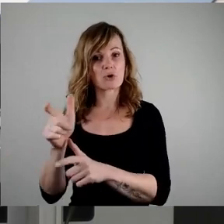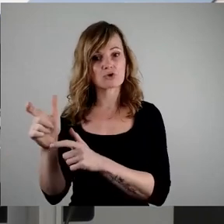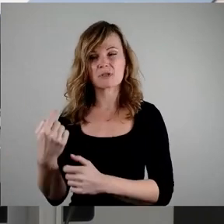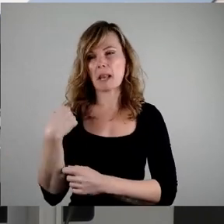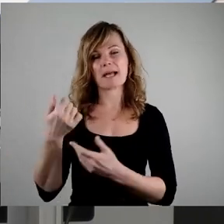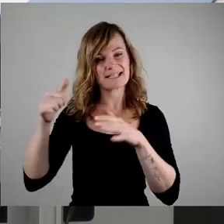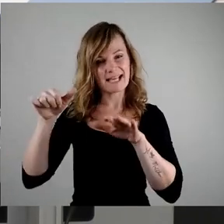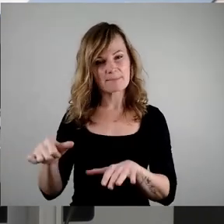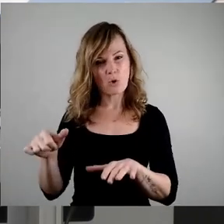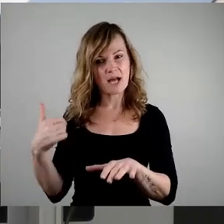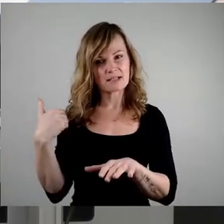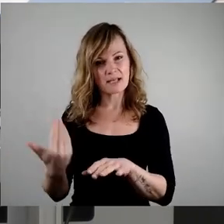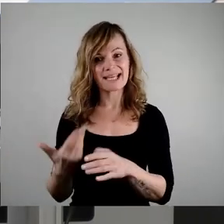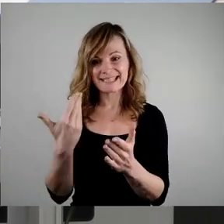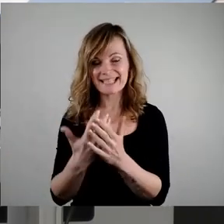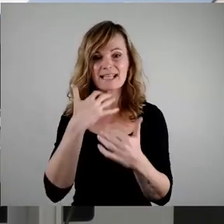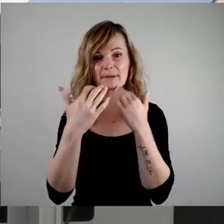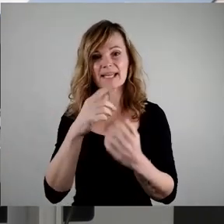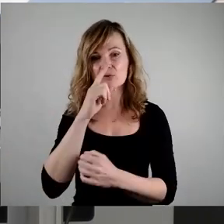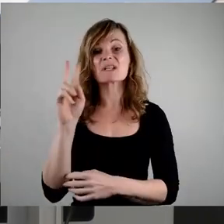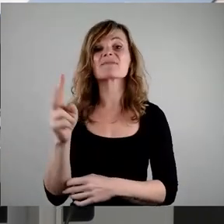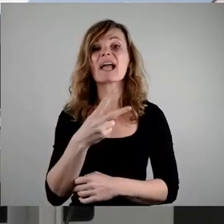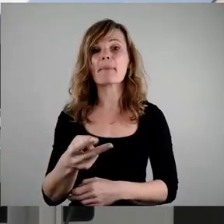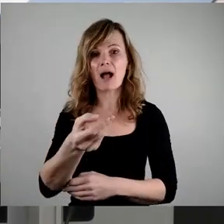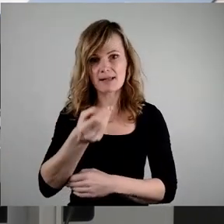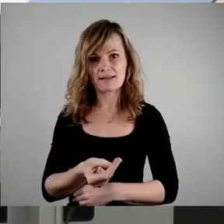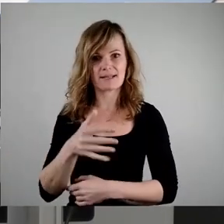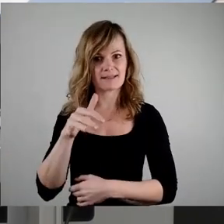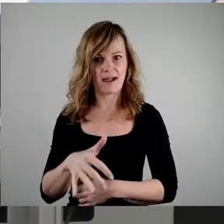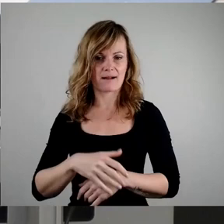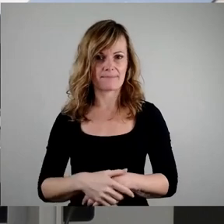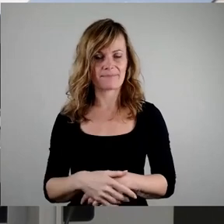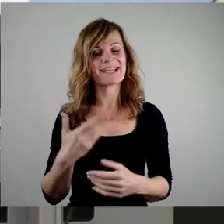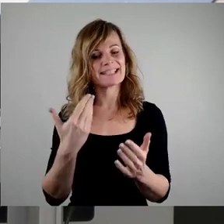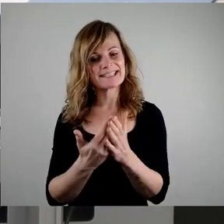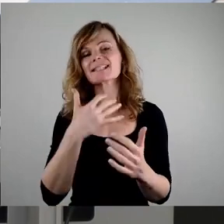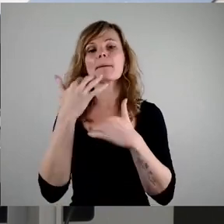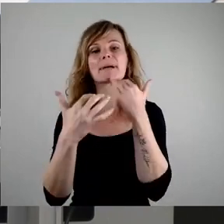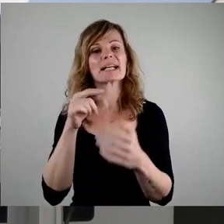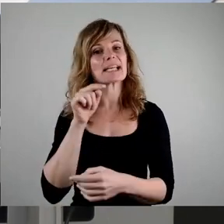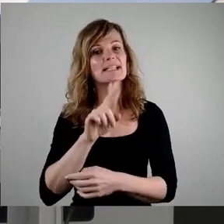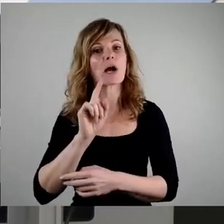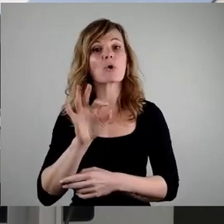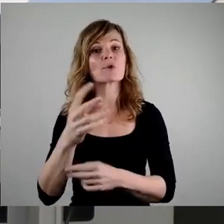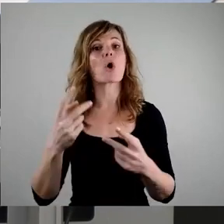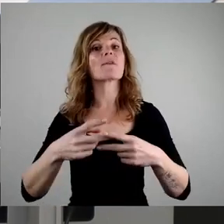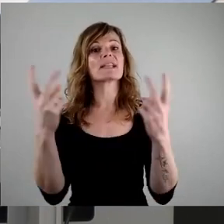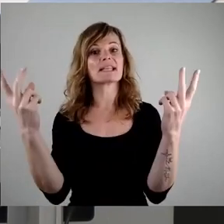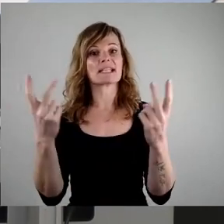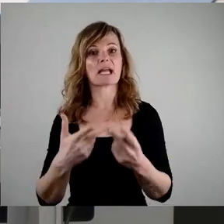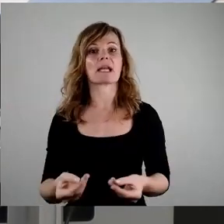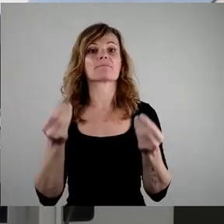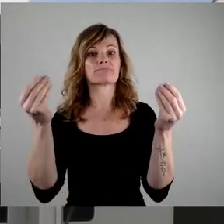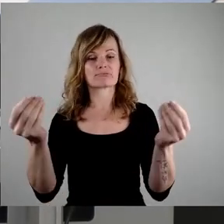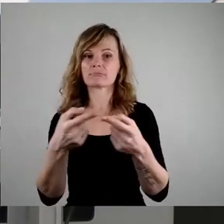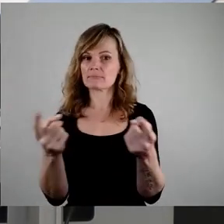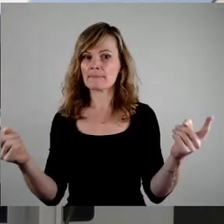nur zweimal vor. Zudem möchten wir aber auch bewirken, dass dieser Bericht auch der Öffentlichkeit zur Verfügung gestellt wird. gibt ja hier